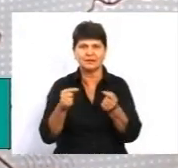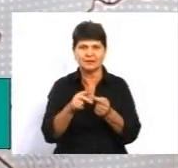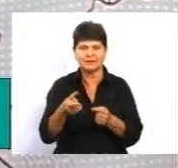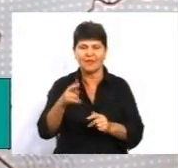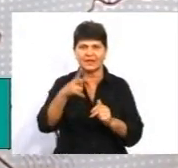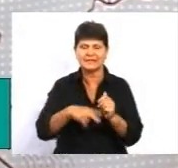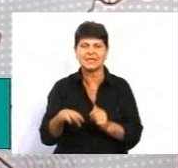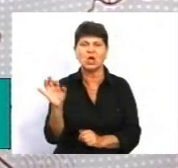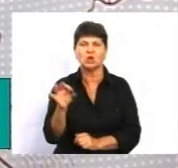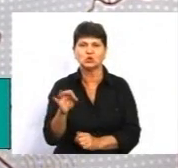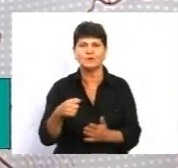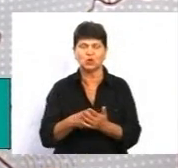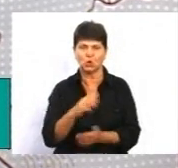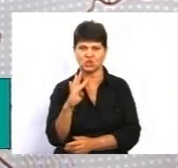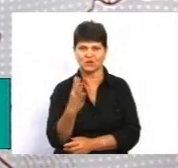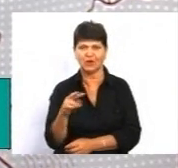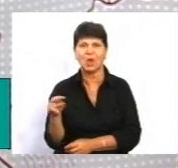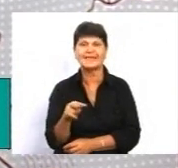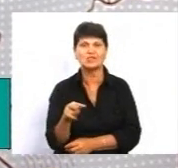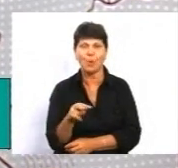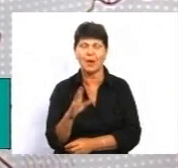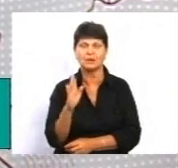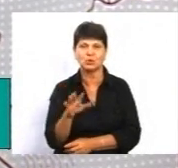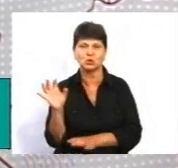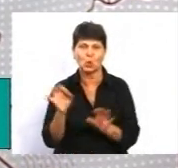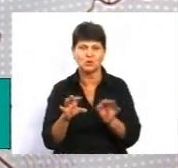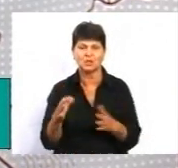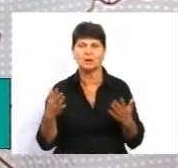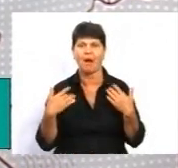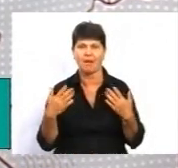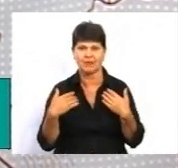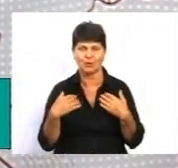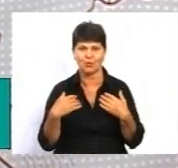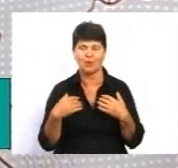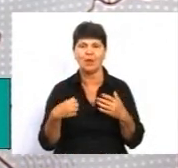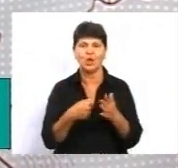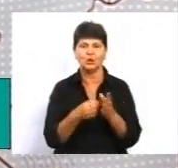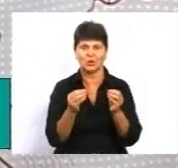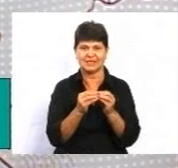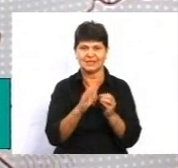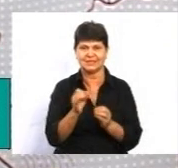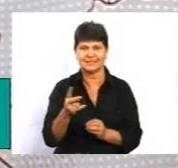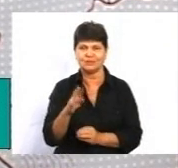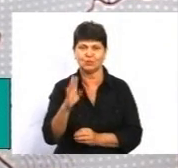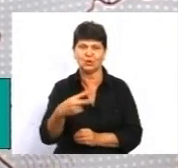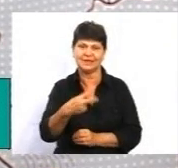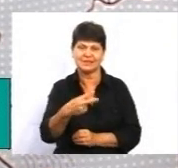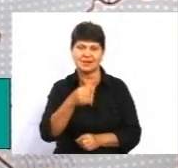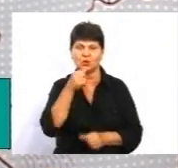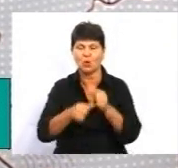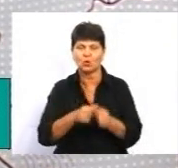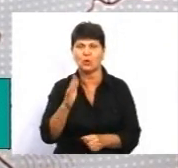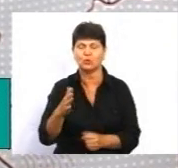жовтня до 4 листопада будуть осінні канікули. До 10 січня 20 року будуть